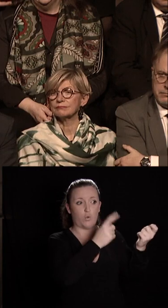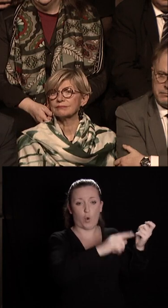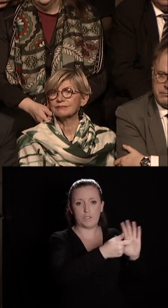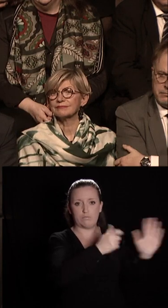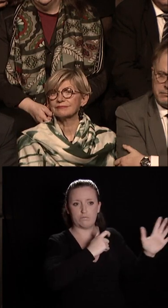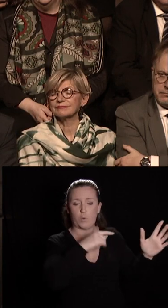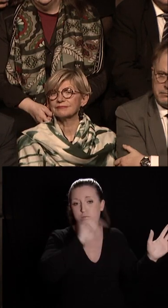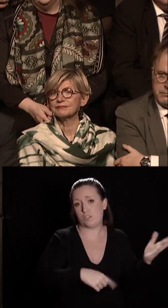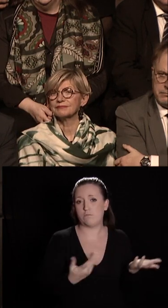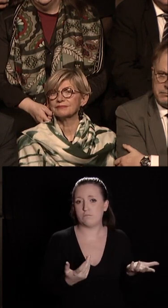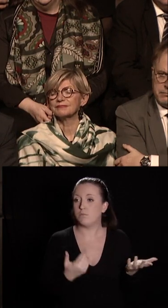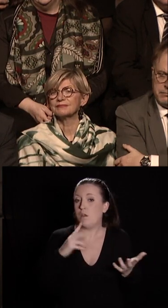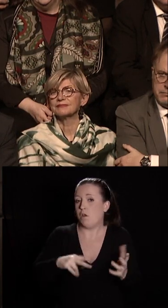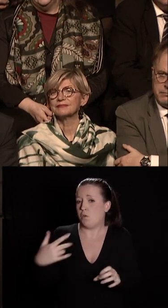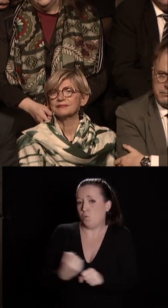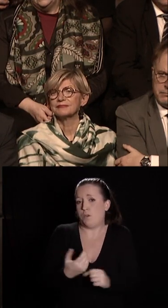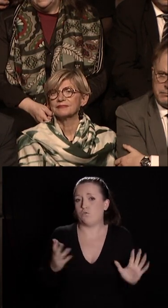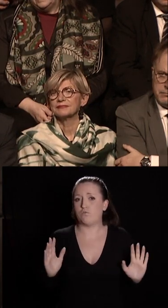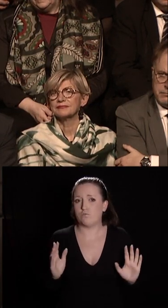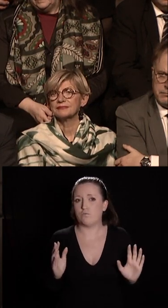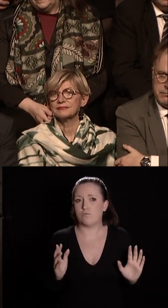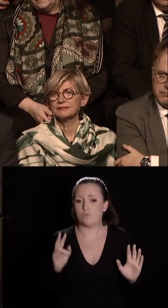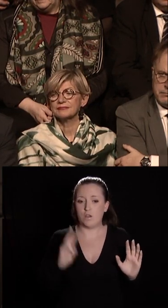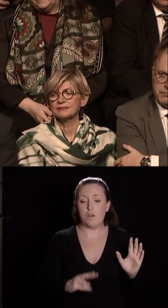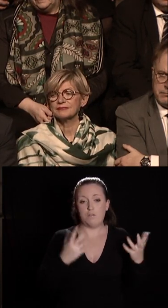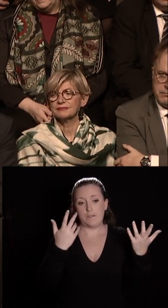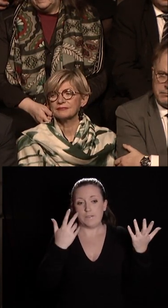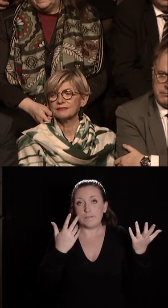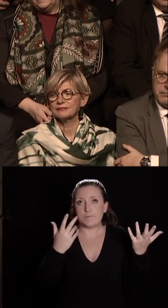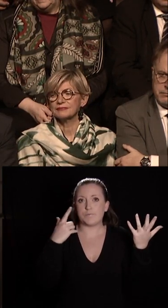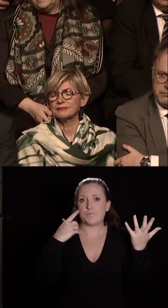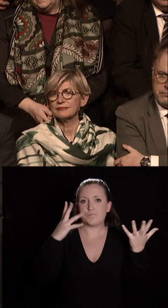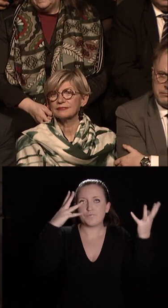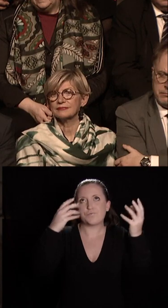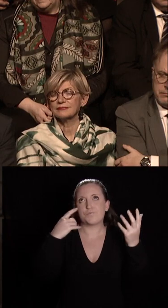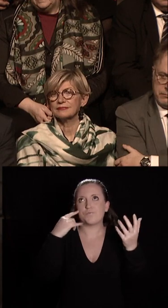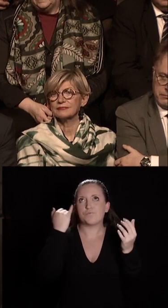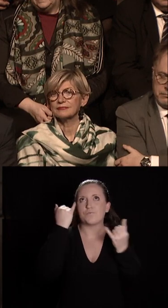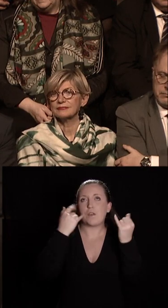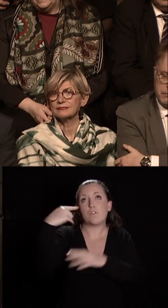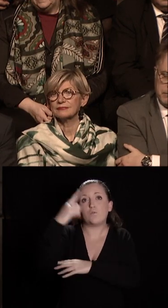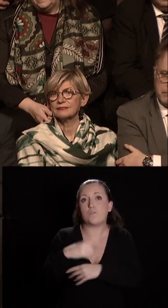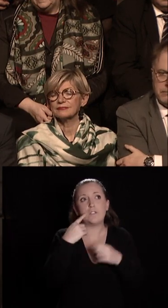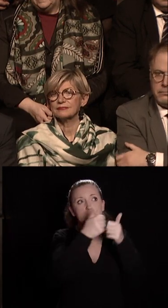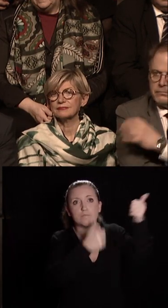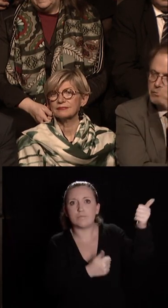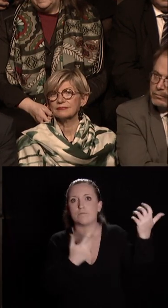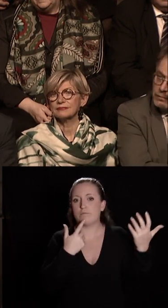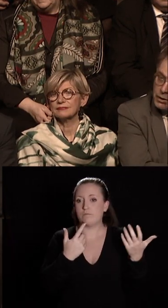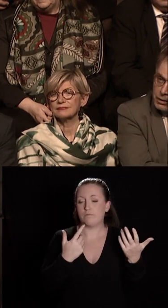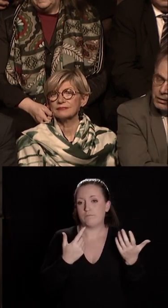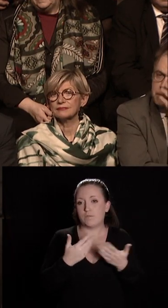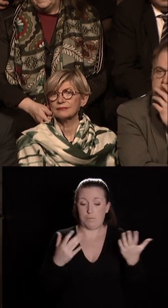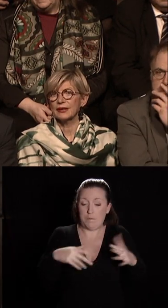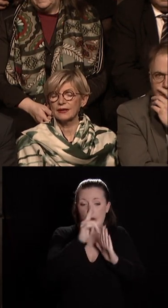un peu dommage, c'est peut-être contraire à l'esprit de décentralisation dont je vous parlais il a un instant, mais la règle est simple. La loi,